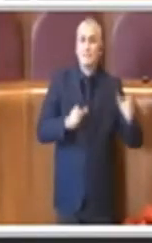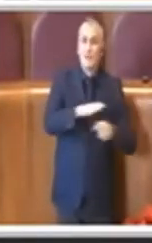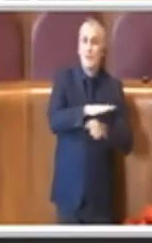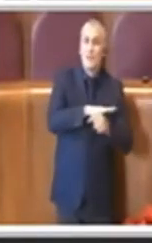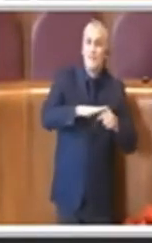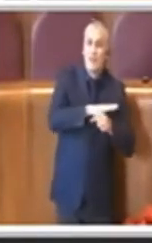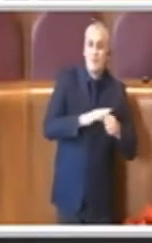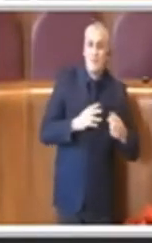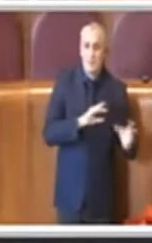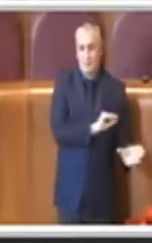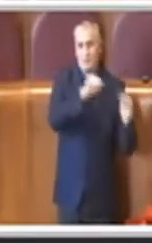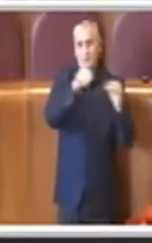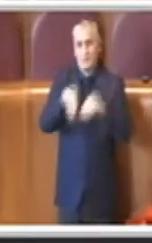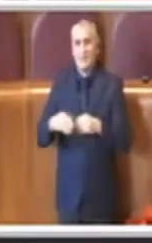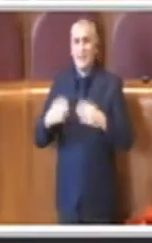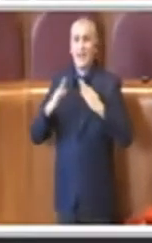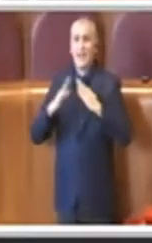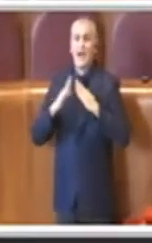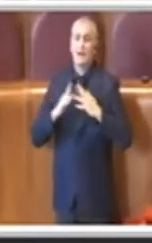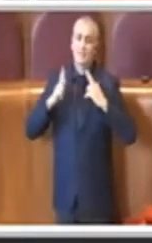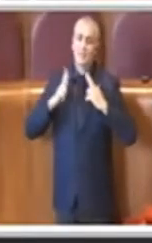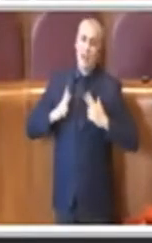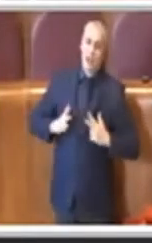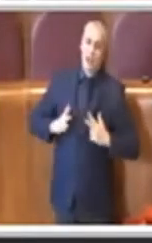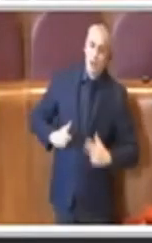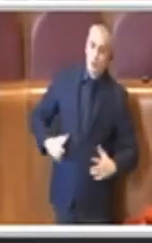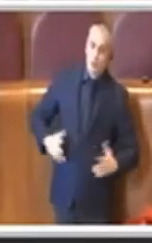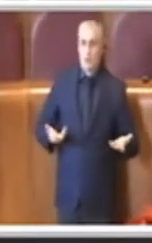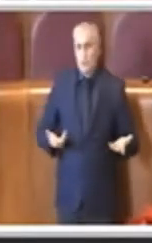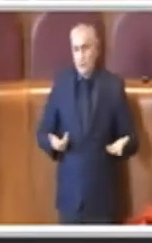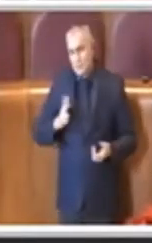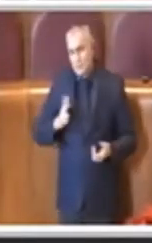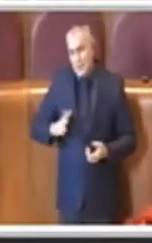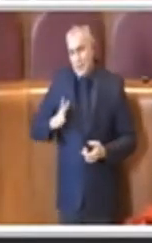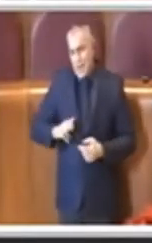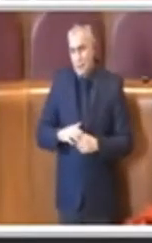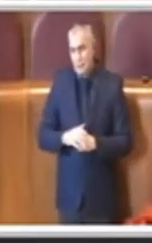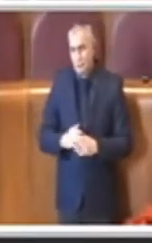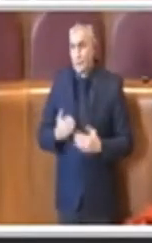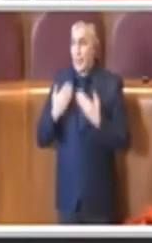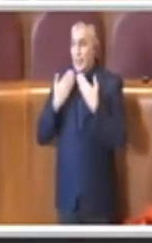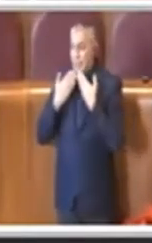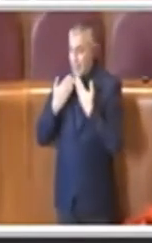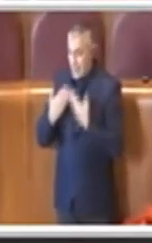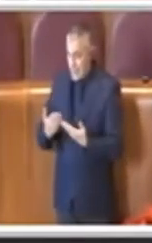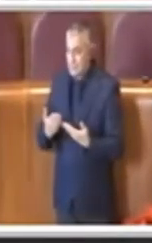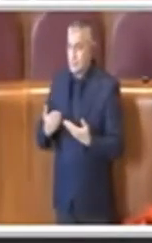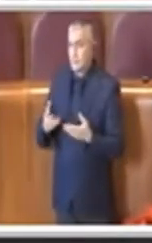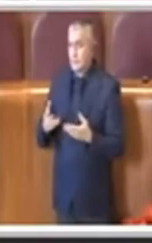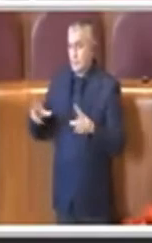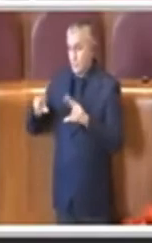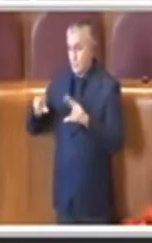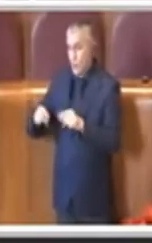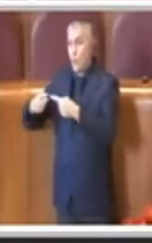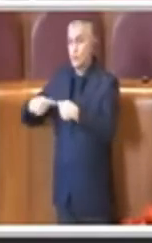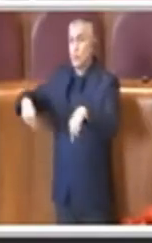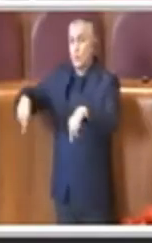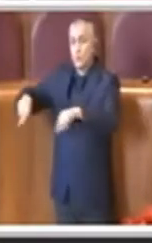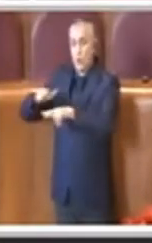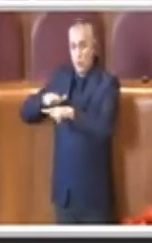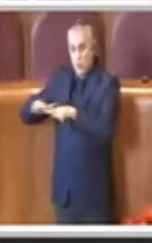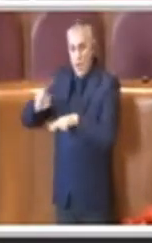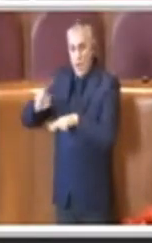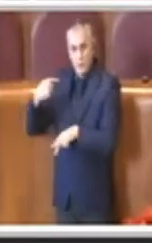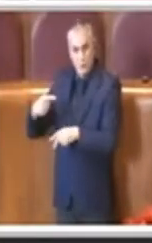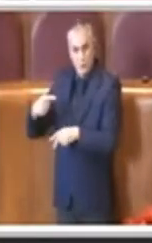le famiglie nelle loro case per cui hanno suddato una vita. Ringrazio nuovamente la Giunta per aver portato questo